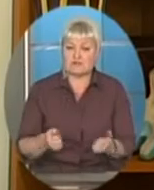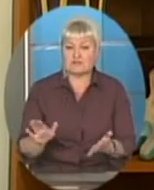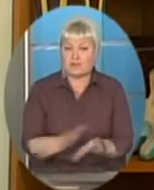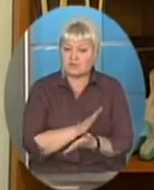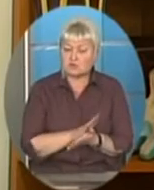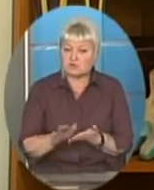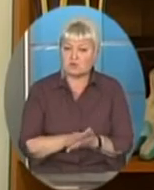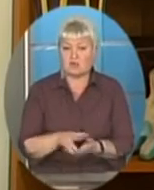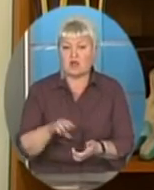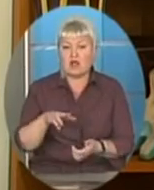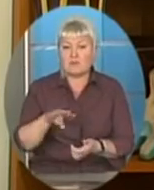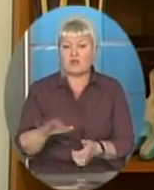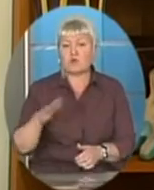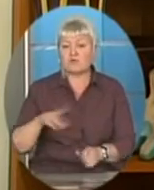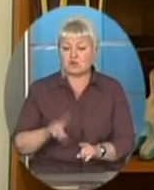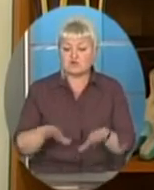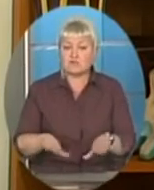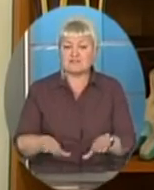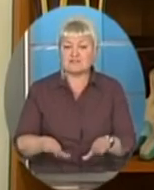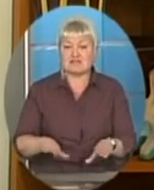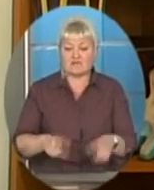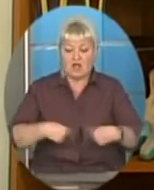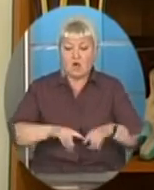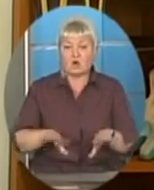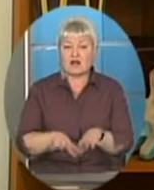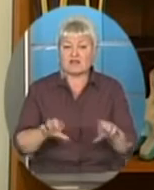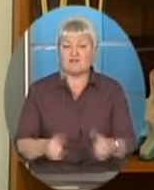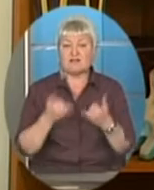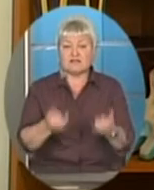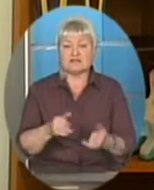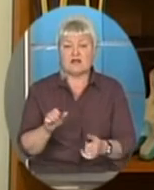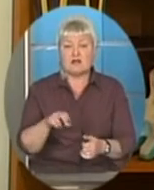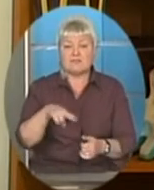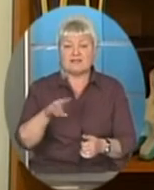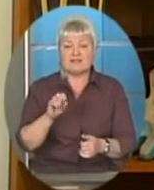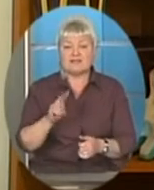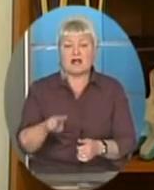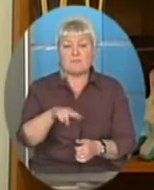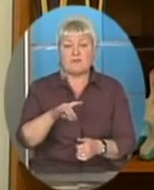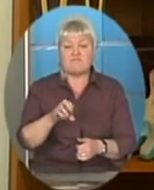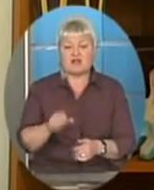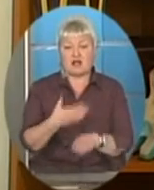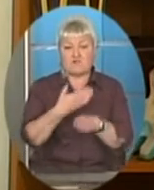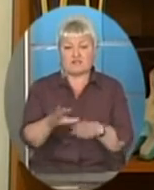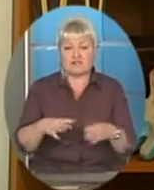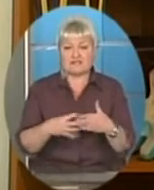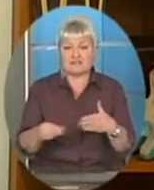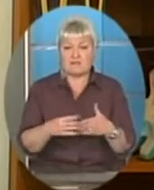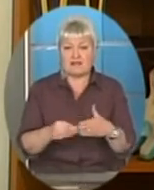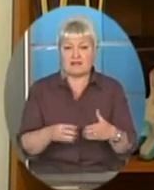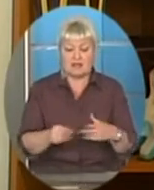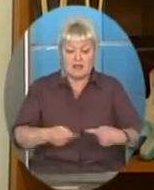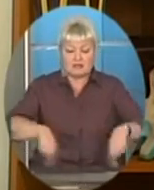Ми очікуємо, що місцеві органи влади, зокрема для Антона Дацка і для Романа Павлика виділють земельні ділянки для